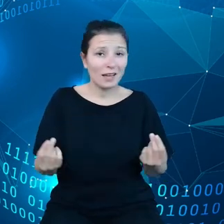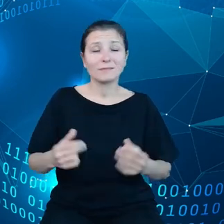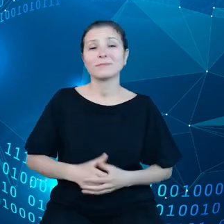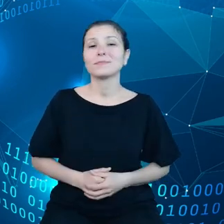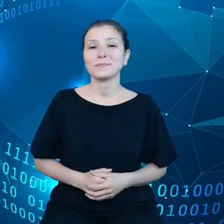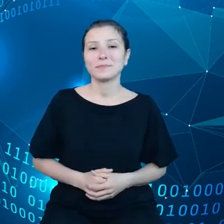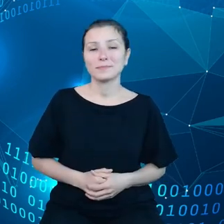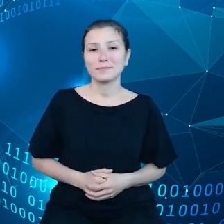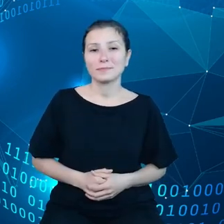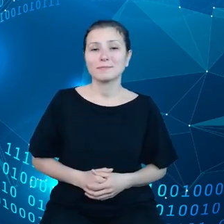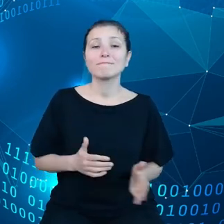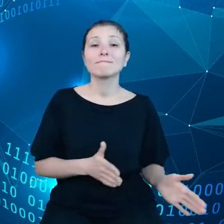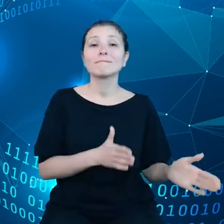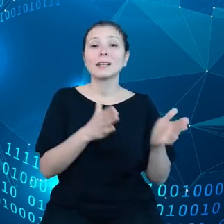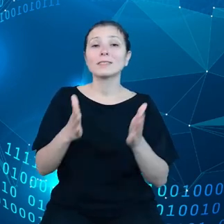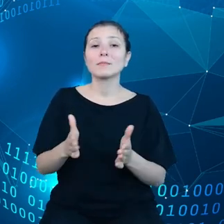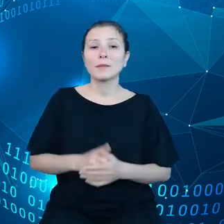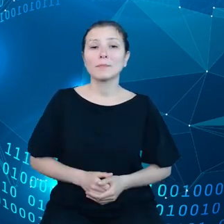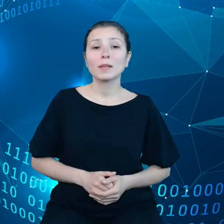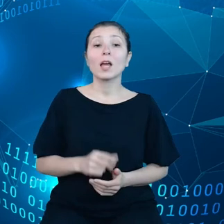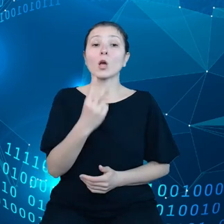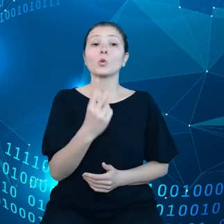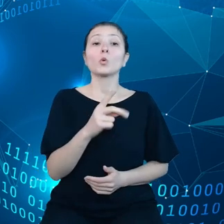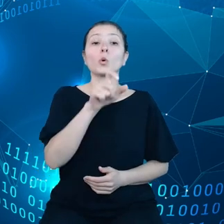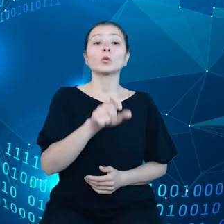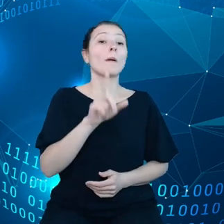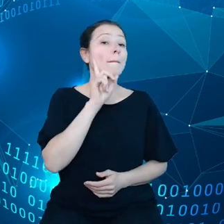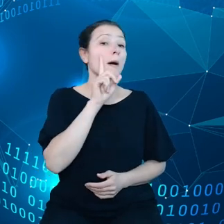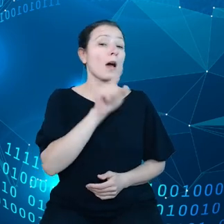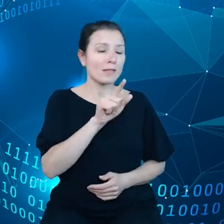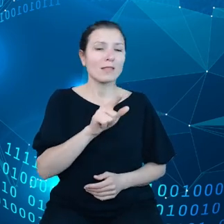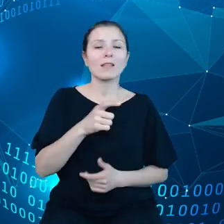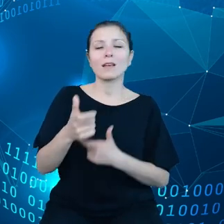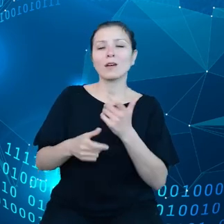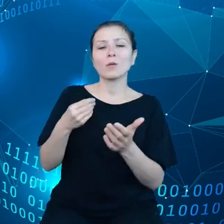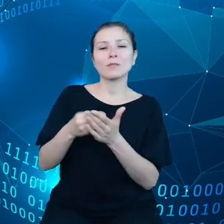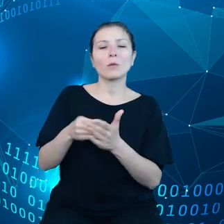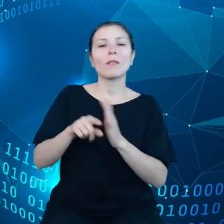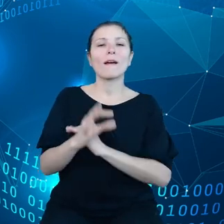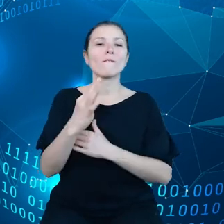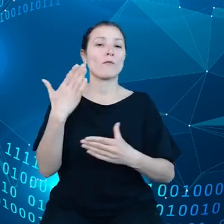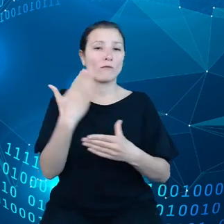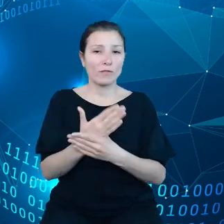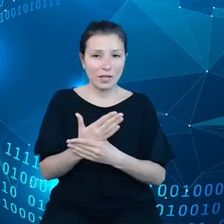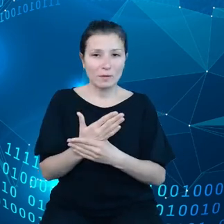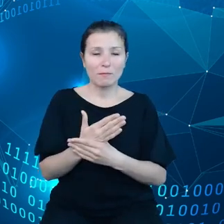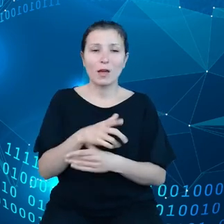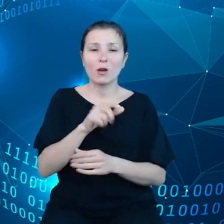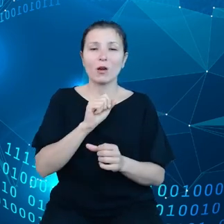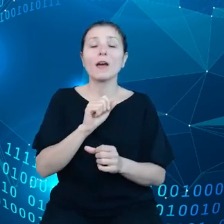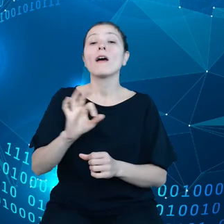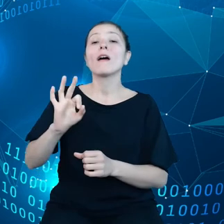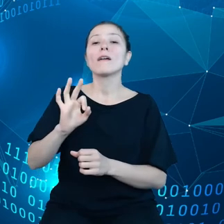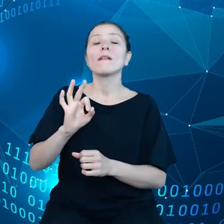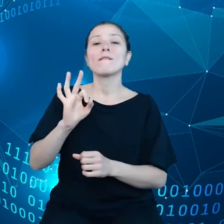Idźmy dalej. Jest drugi pan Cukowski, który robi zakupy do swojej firmy hurtowni. Właścicielem tej hurtowni jest spółka cywilna.